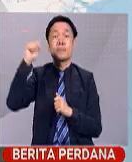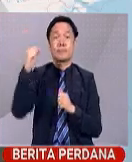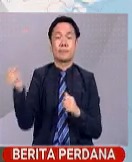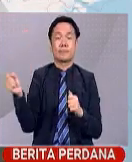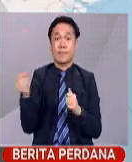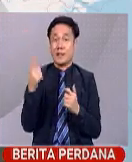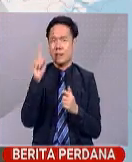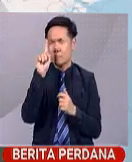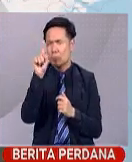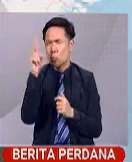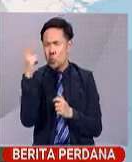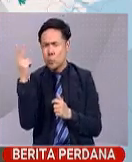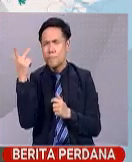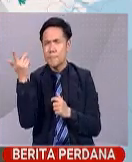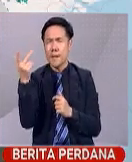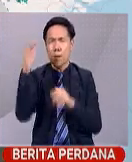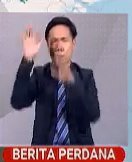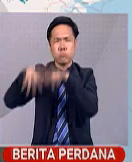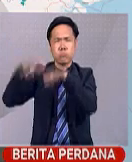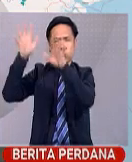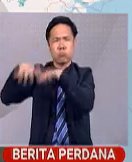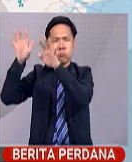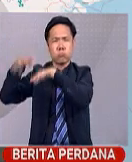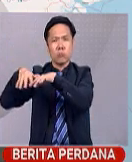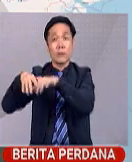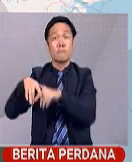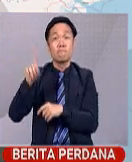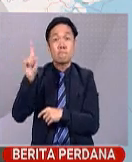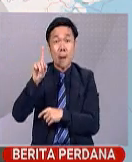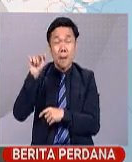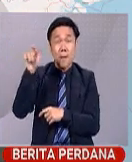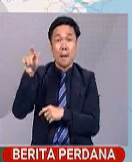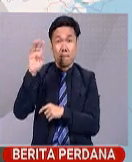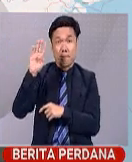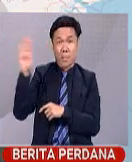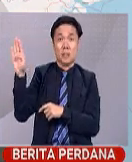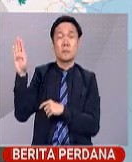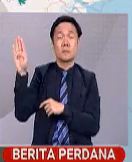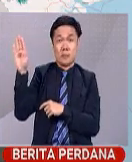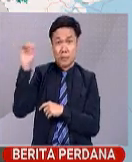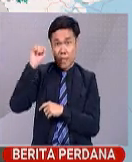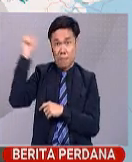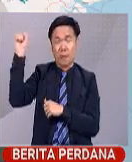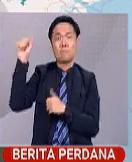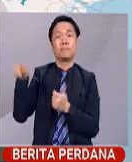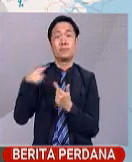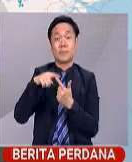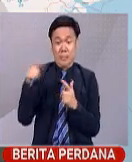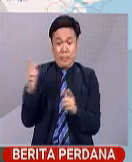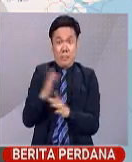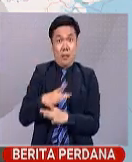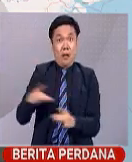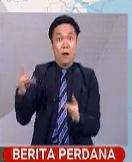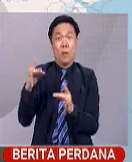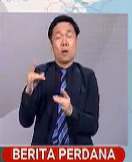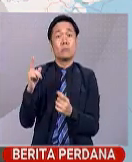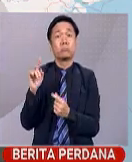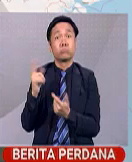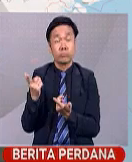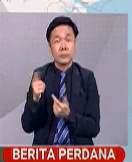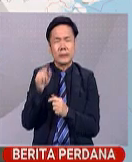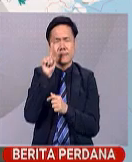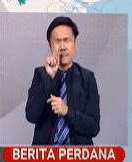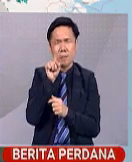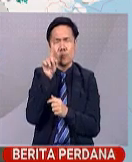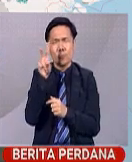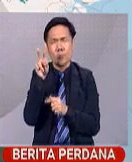petir di satu dua tempat kini sedang tertumpu di bahagian barat negeri Sabah. Manakala di negeri Sarawak, hujan berseteribuk petir di